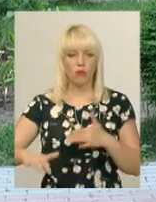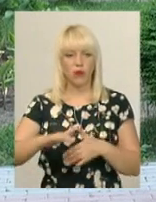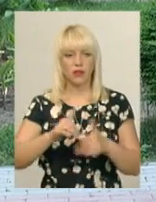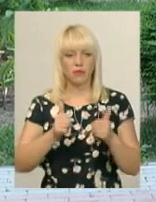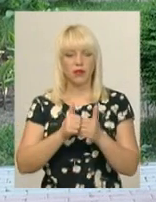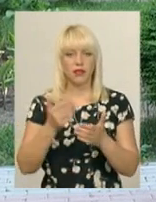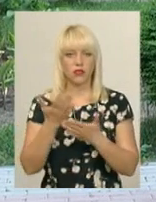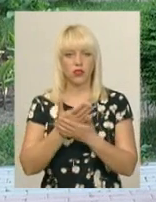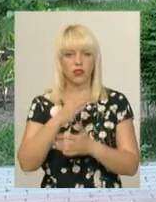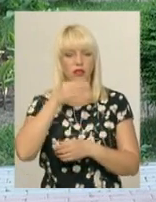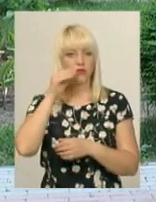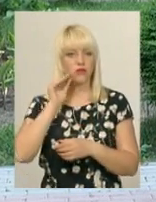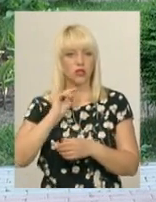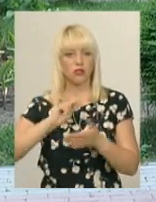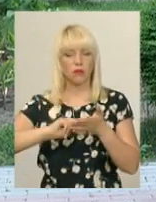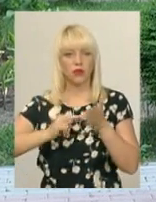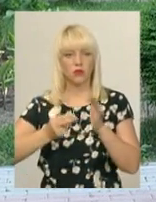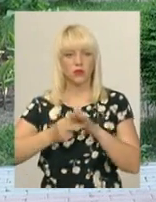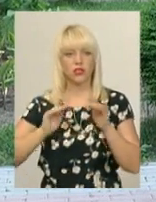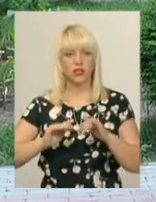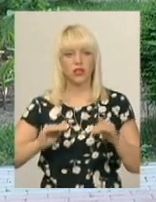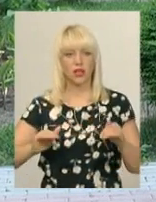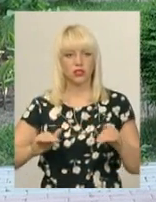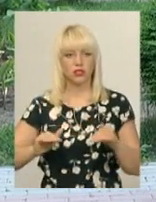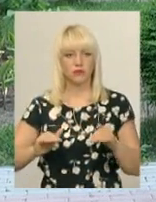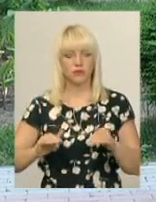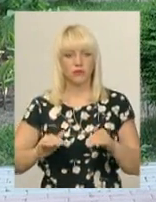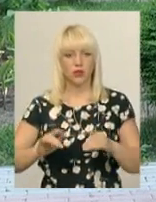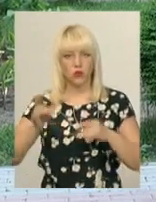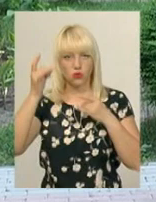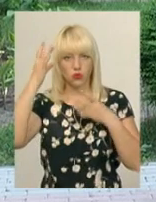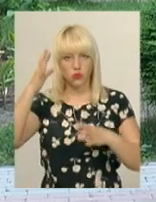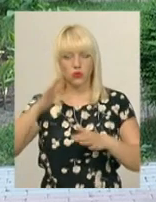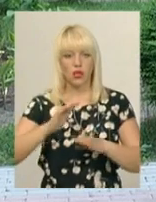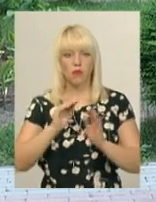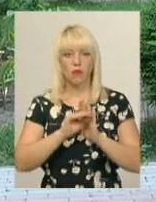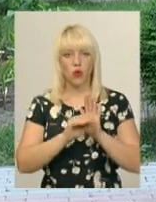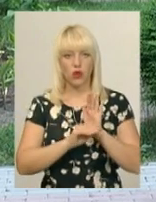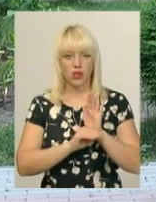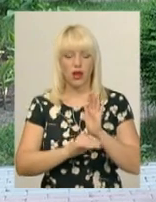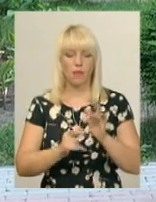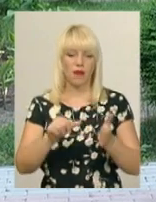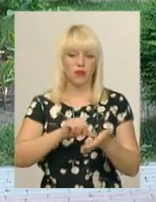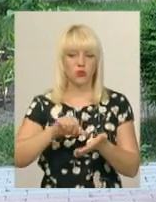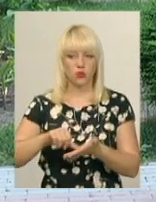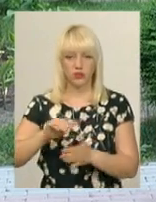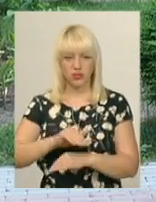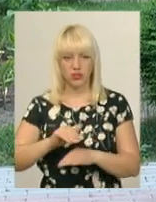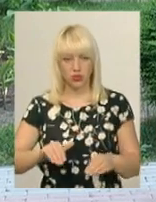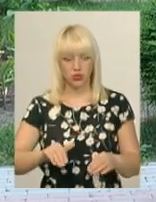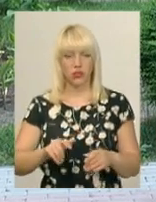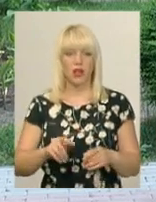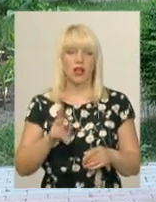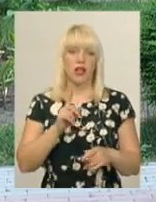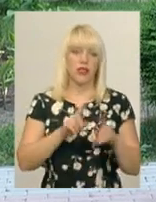«Шевченка» планується дитяча спочатку культурна програма, виступи діток, можливо, деяких